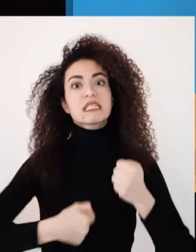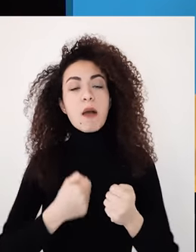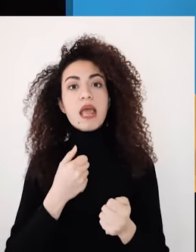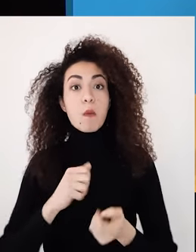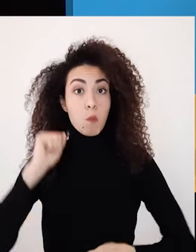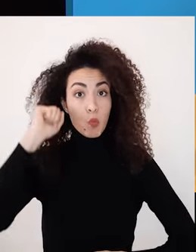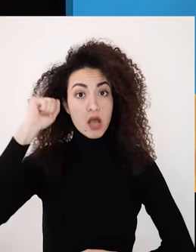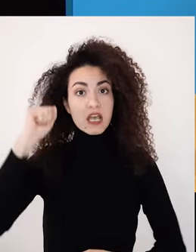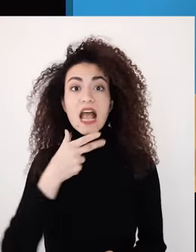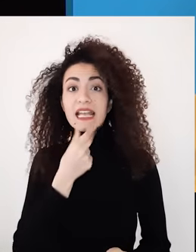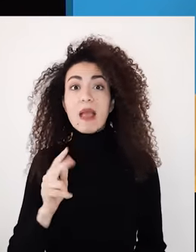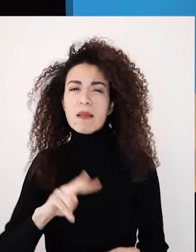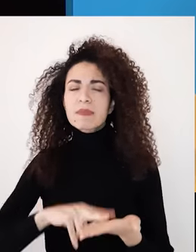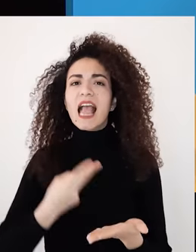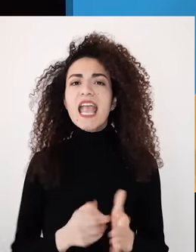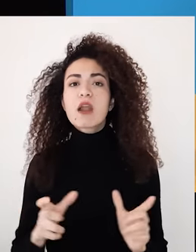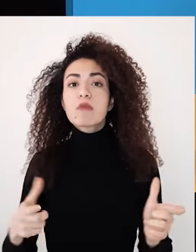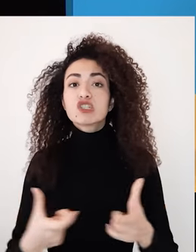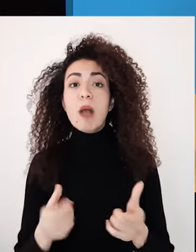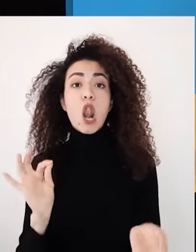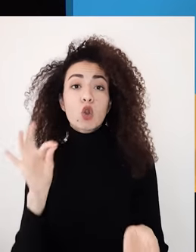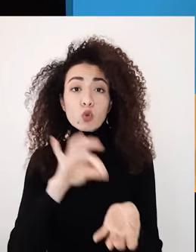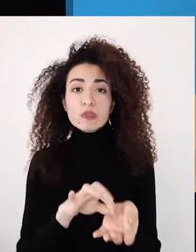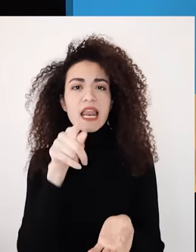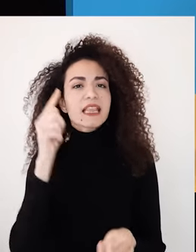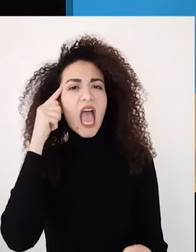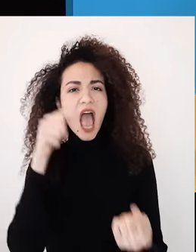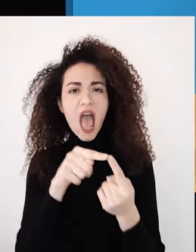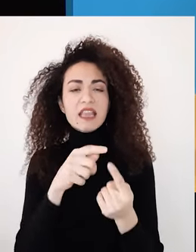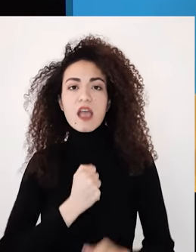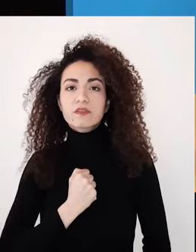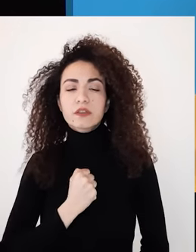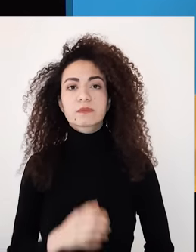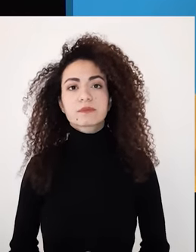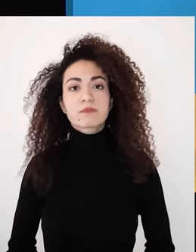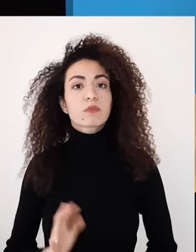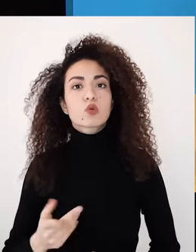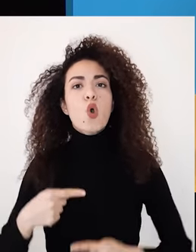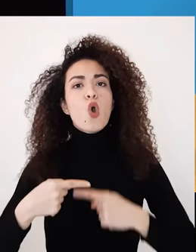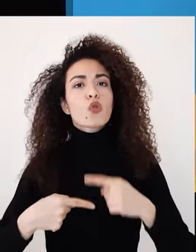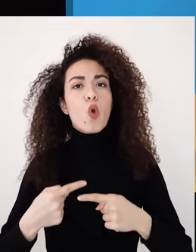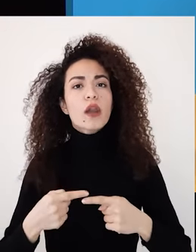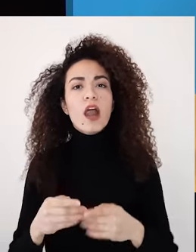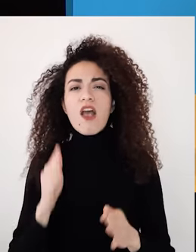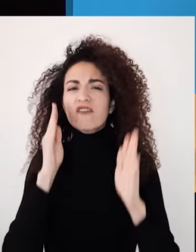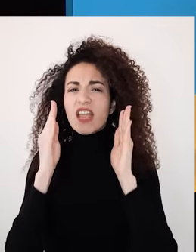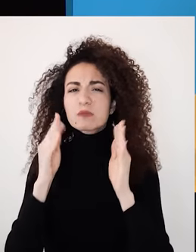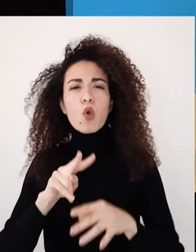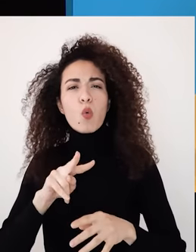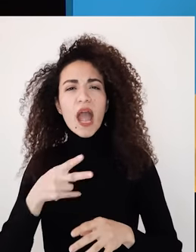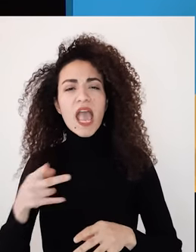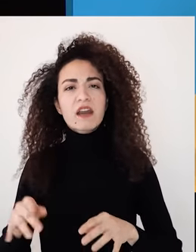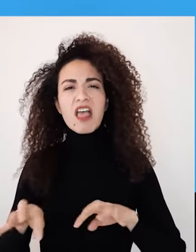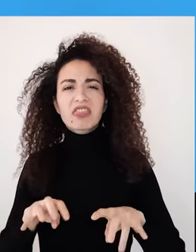أنه تعتمديها بالمناصرة للتغيير الاجتماعي من أجل الوصول لأهدافك؟ وما هو دور وسائل التواصل